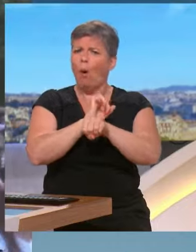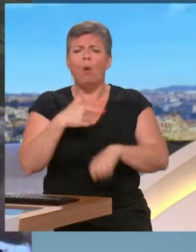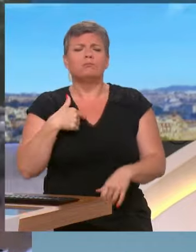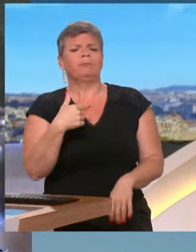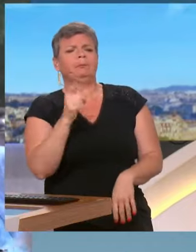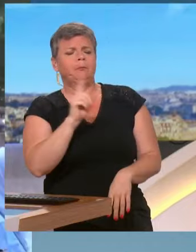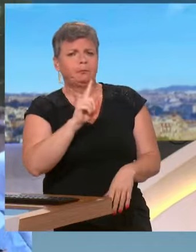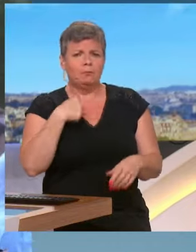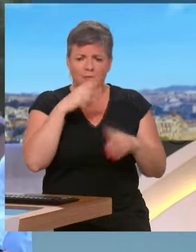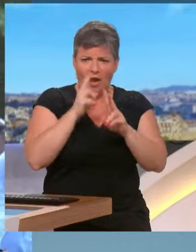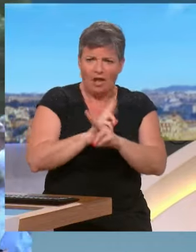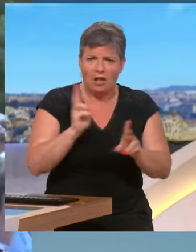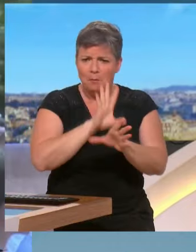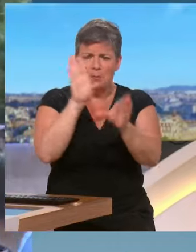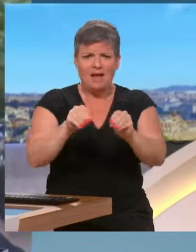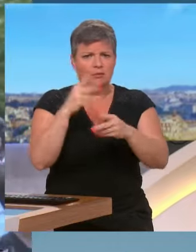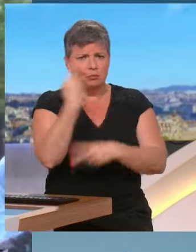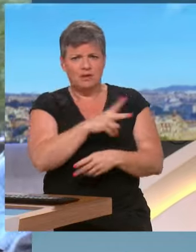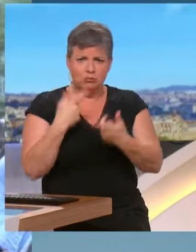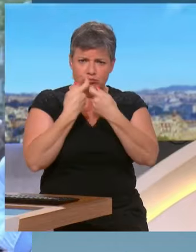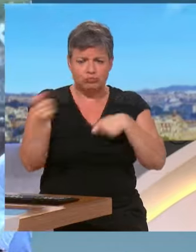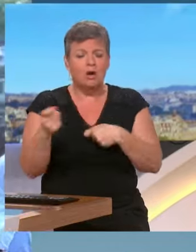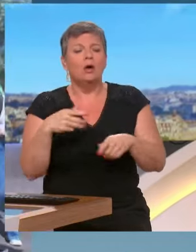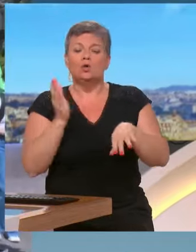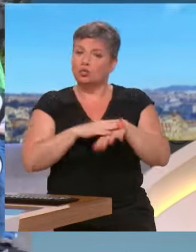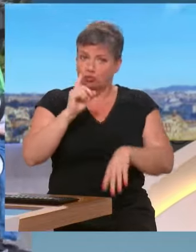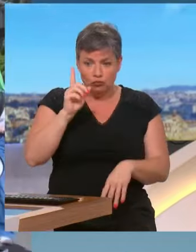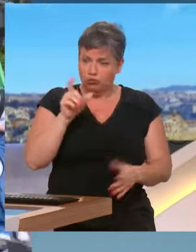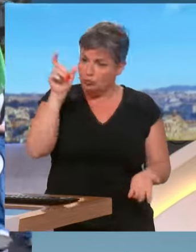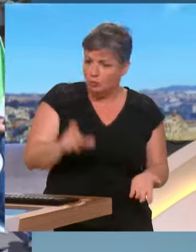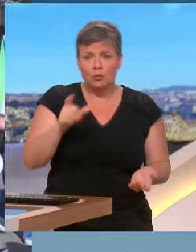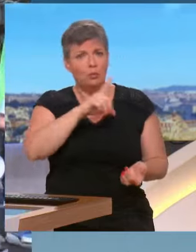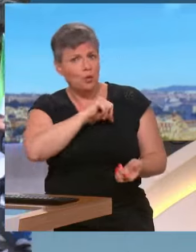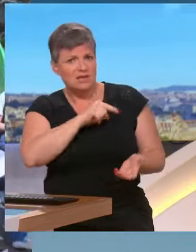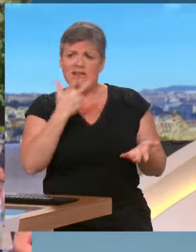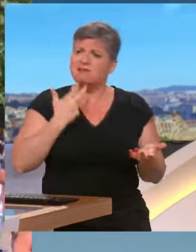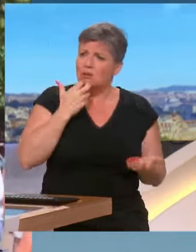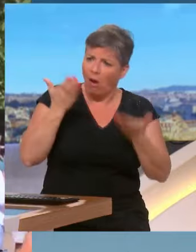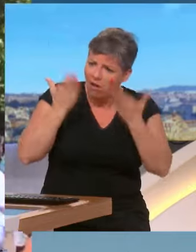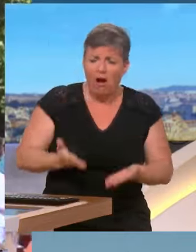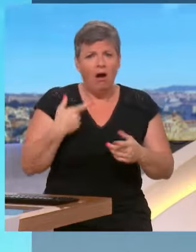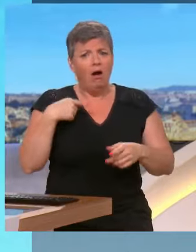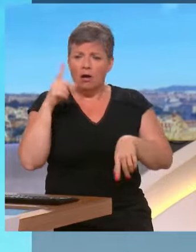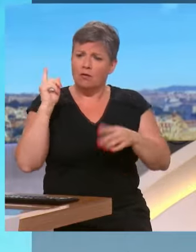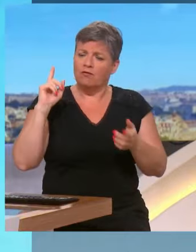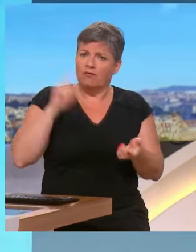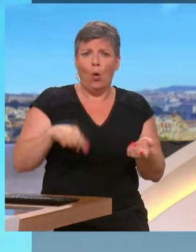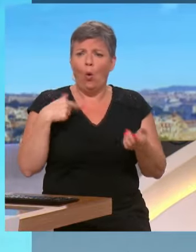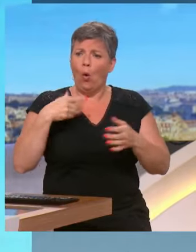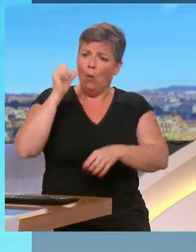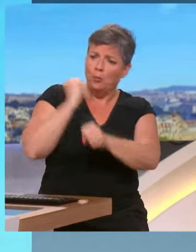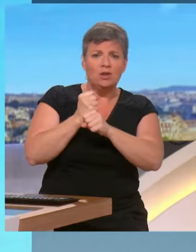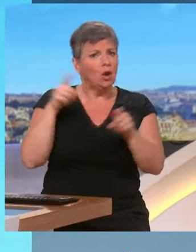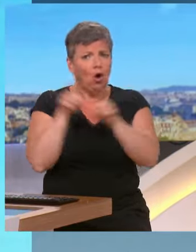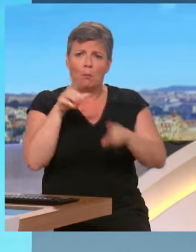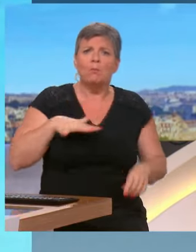c'est un métier qui est difficile, policier, et je veux bien le reconnaître. Et justement notre enjeu dans cette marche, ce qu'il faut bien comprendre, c'est